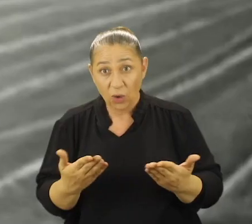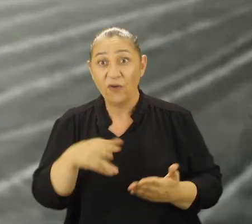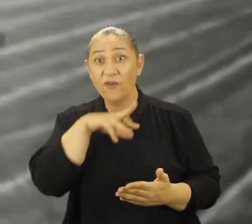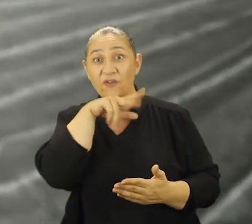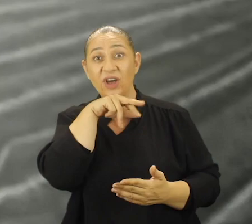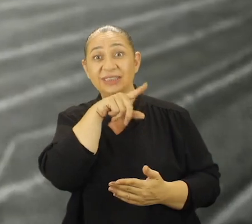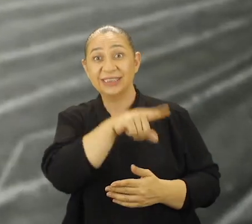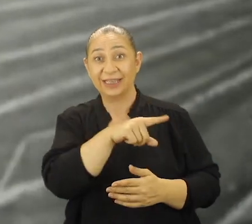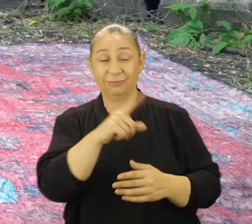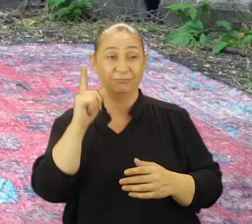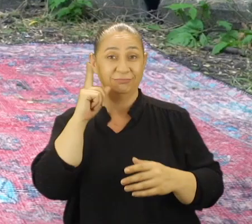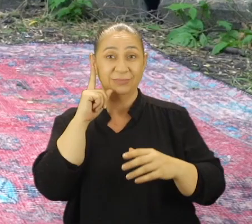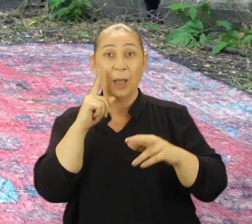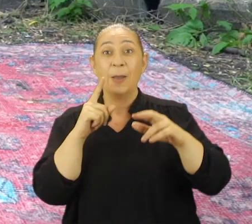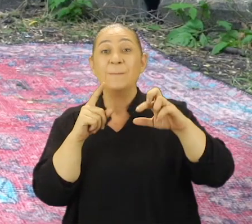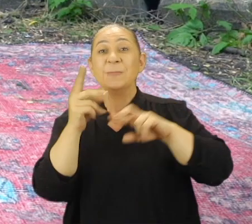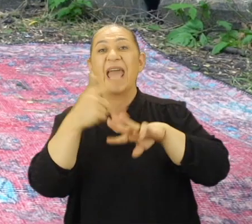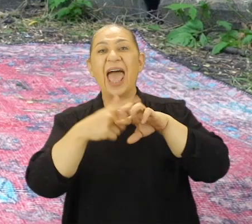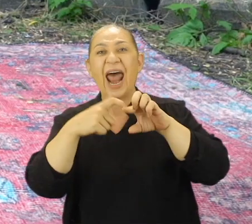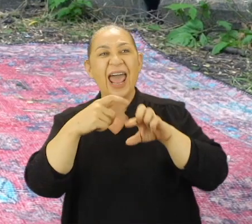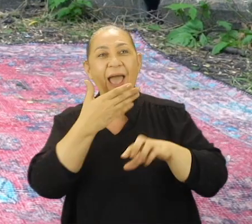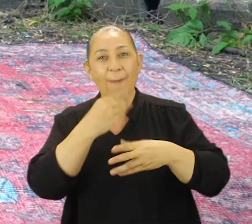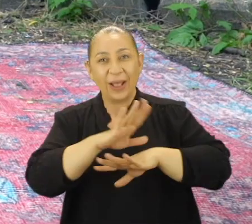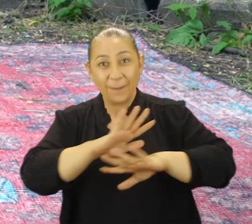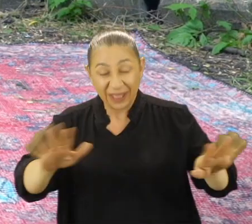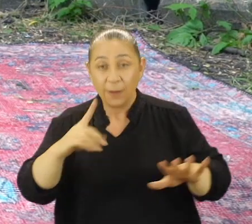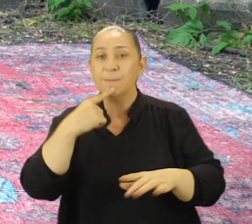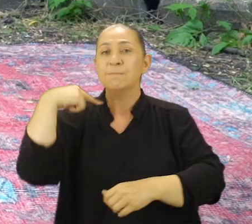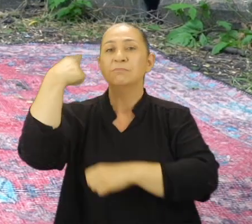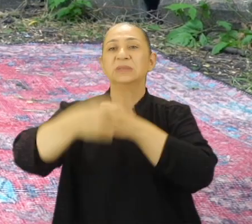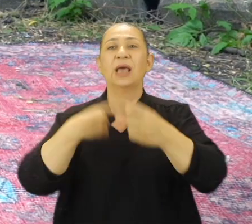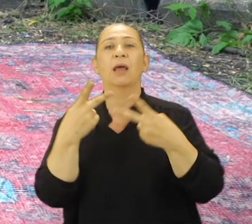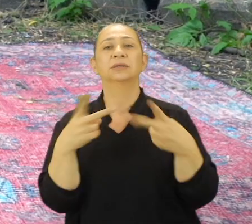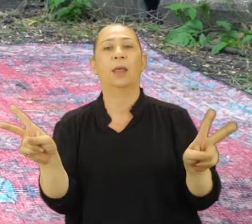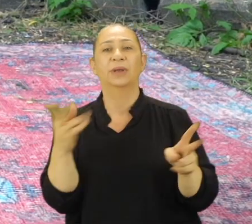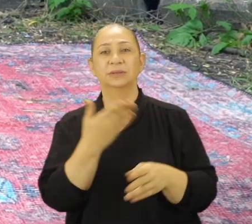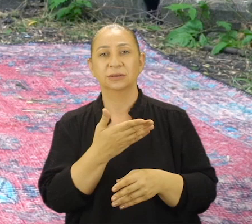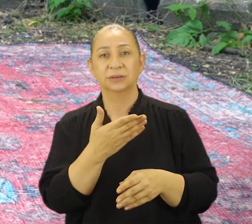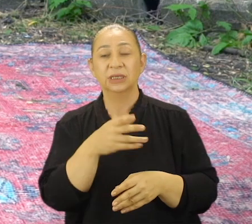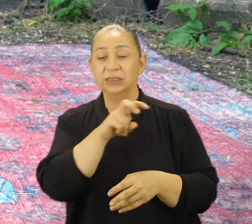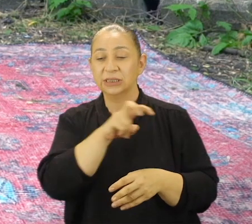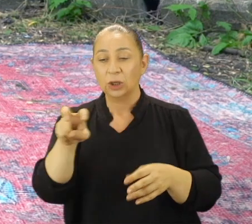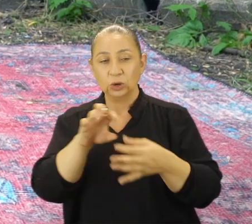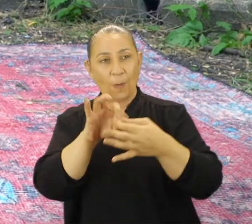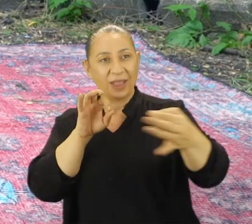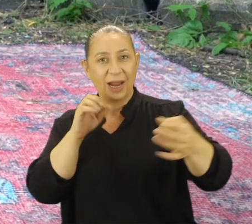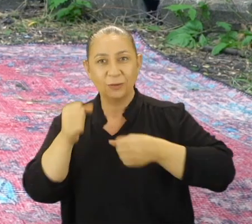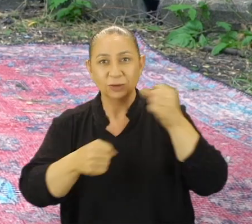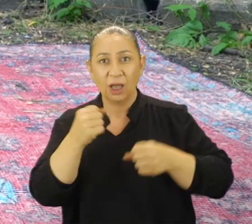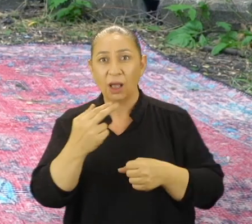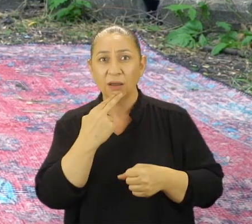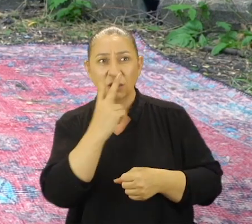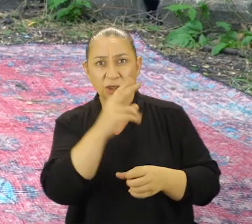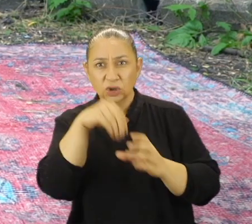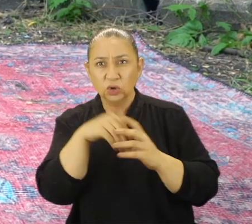kabulü Fransız aristokratımız baronun emekliliğinden bir yıl sonra mümkün oldu. 800 metre